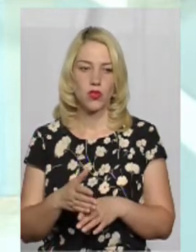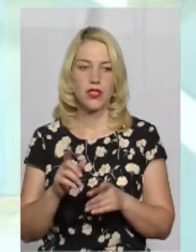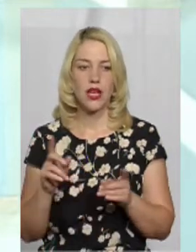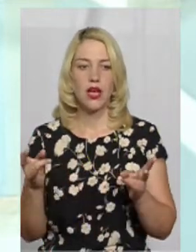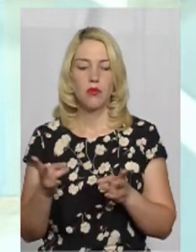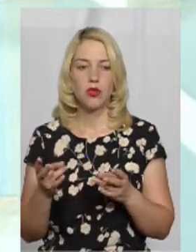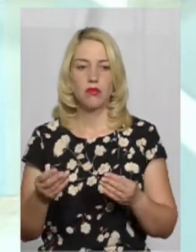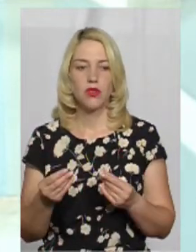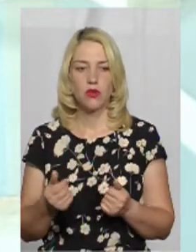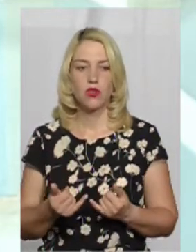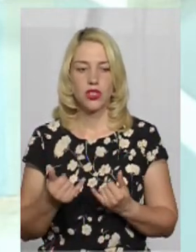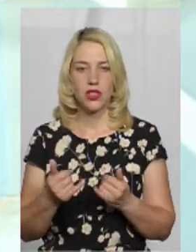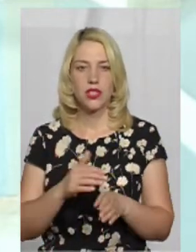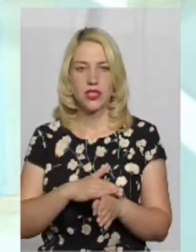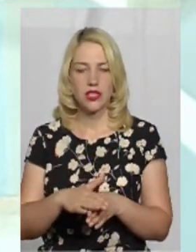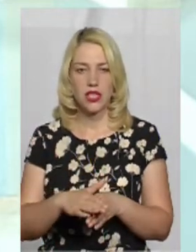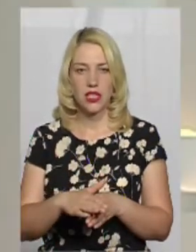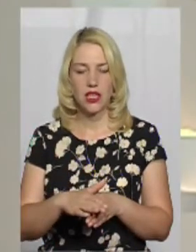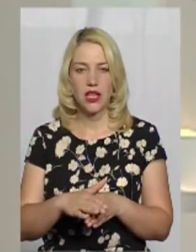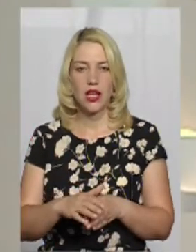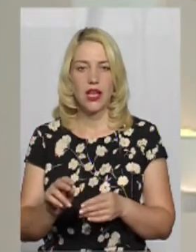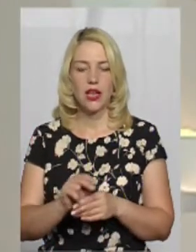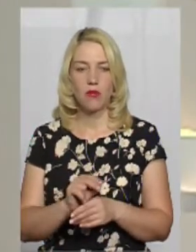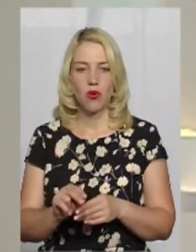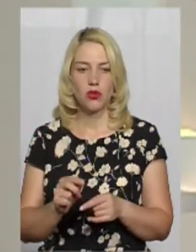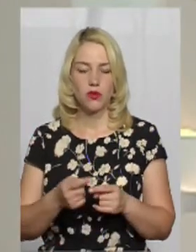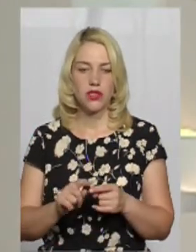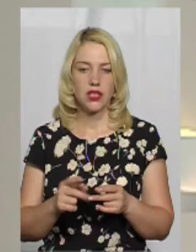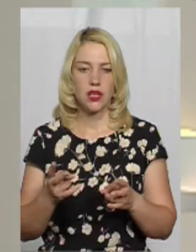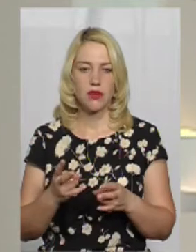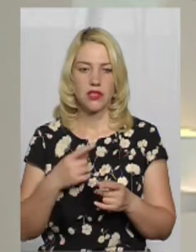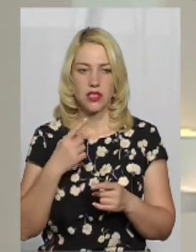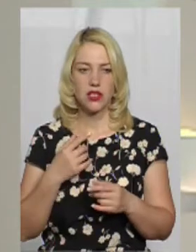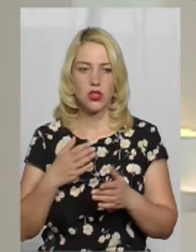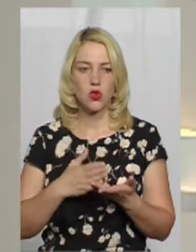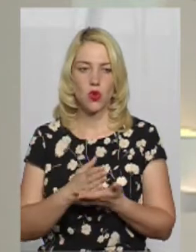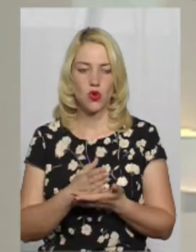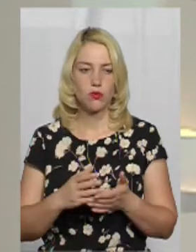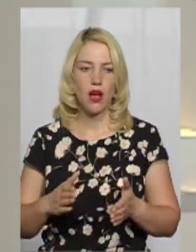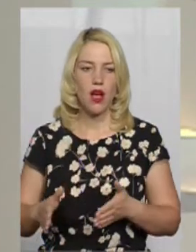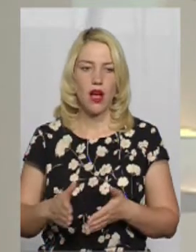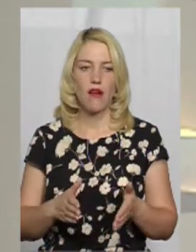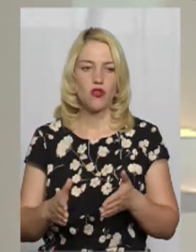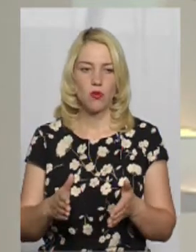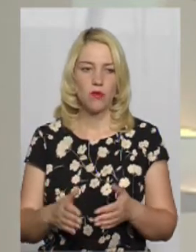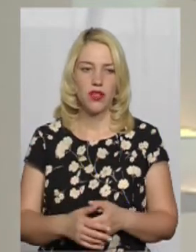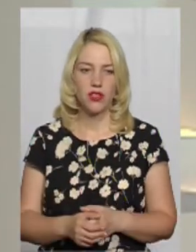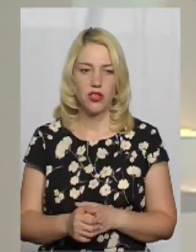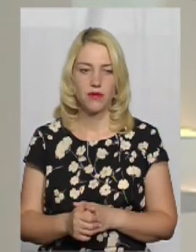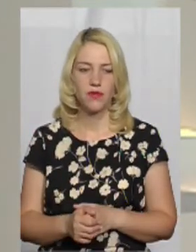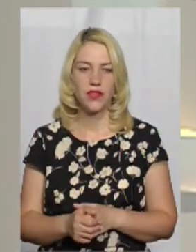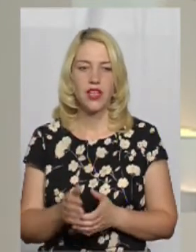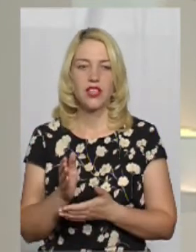Потрібні кошти для здійснення ремонту. Про це конкретніше можна сказати служба автомобільних доріг. Служба